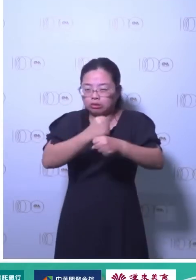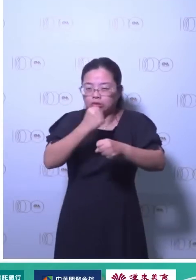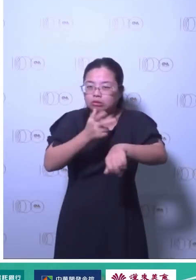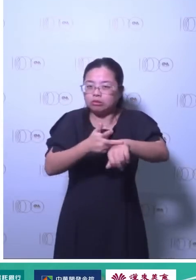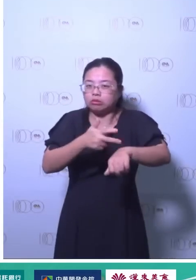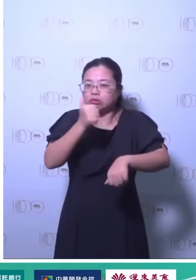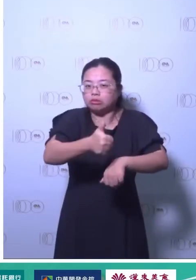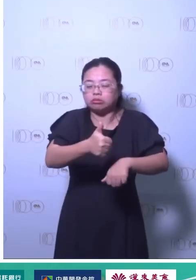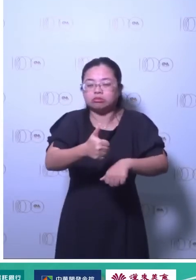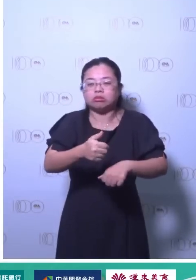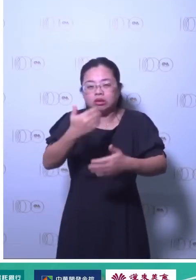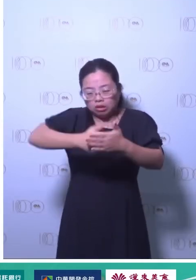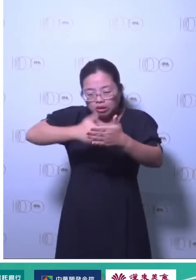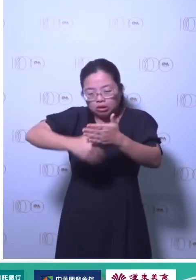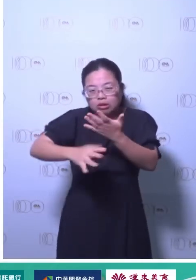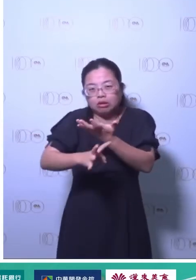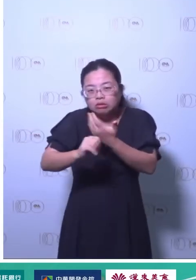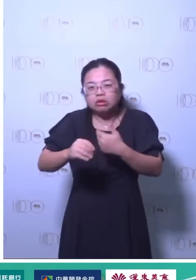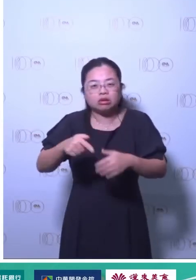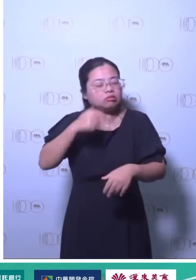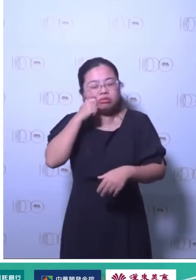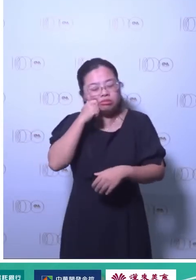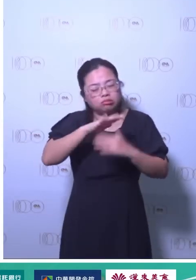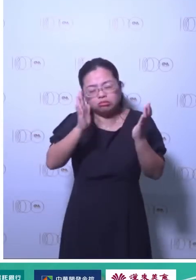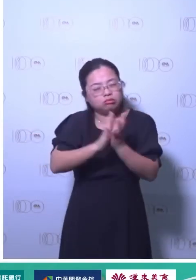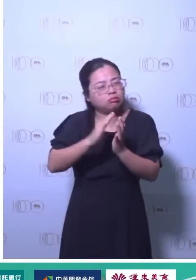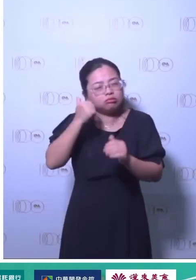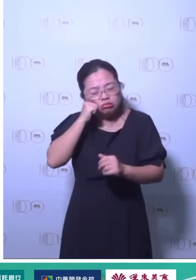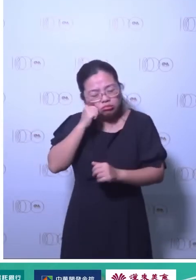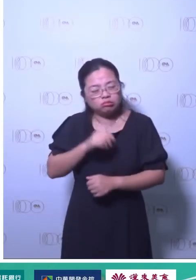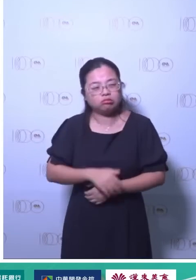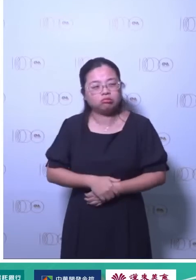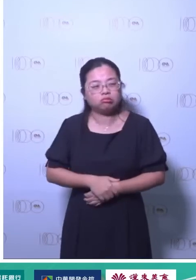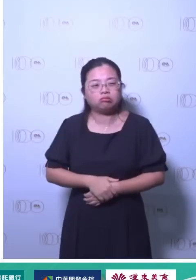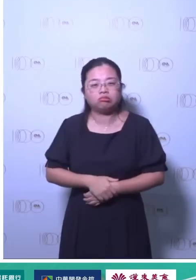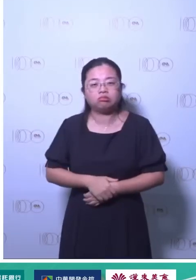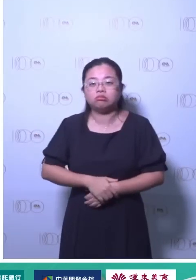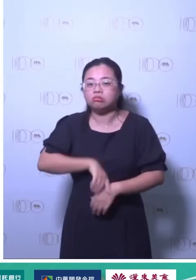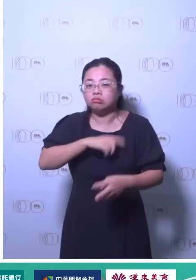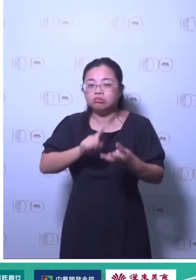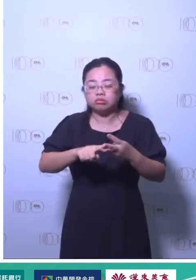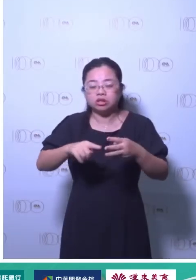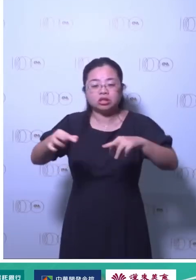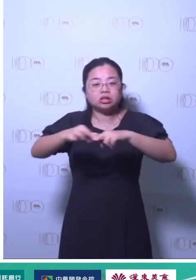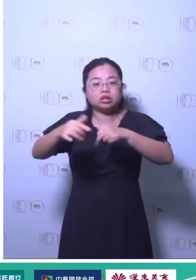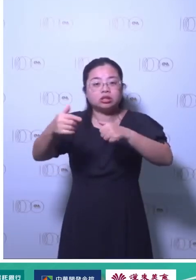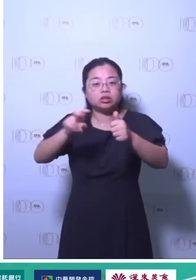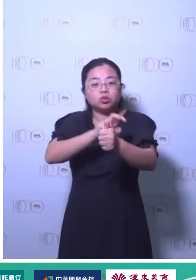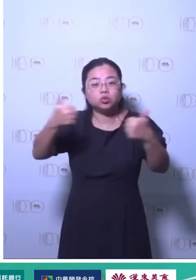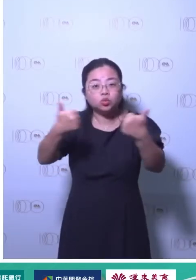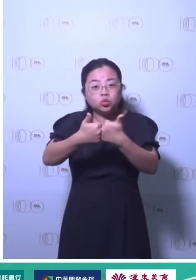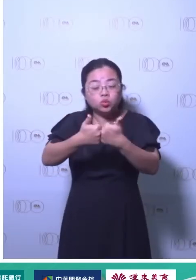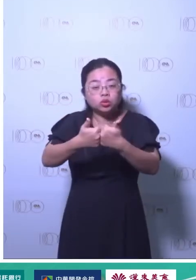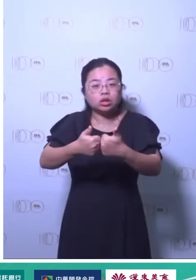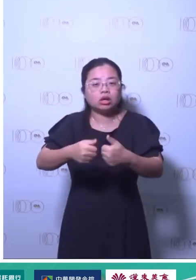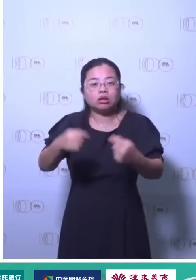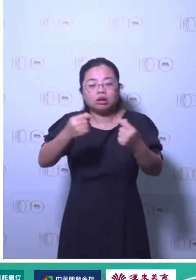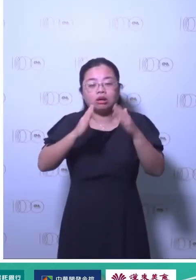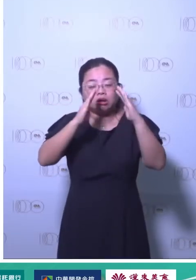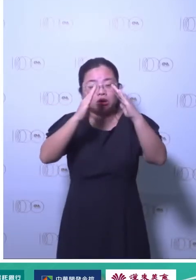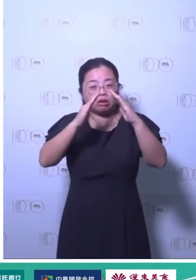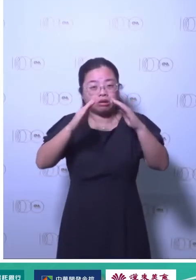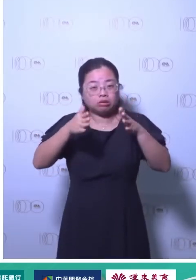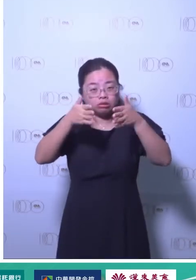大家知道其实在台湾要盖场是很困难的事空水废土温室气体全部叫你承诺要做什么